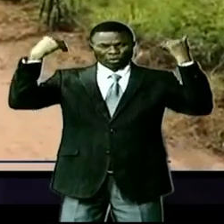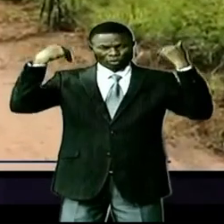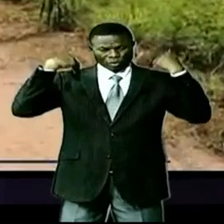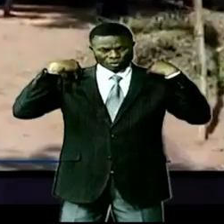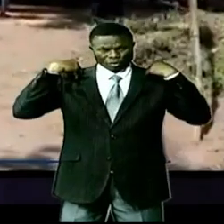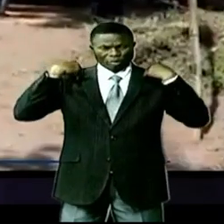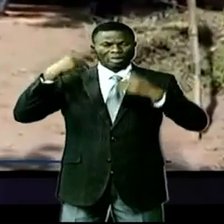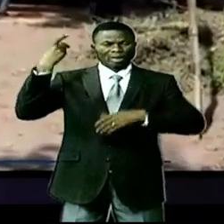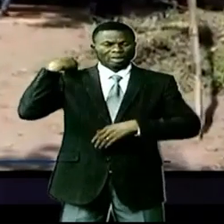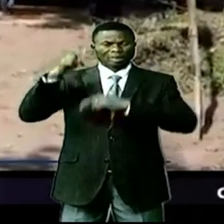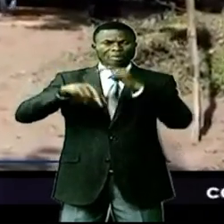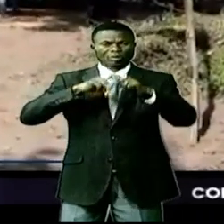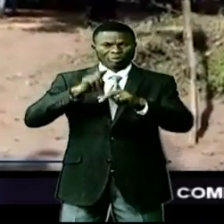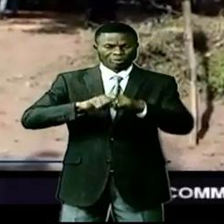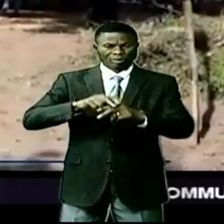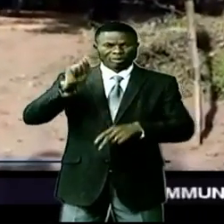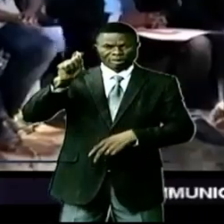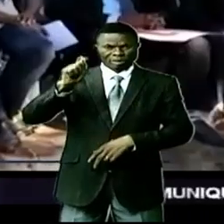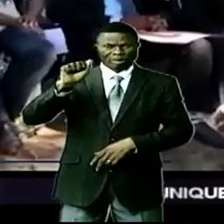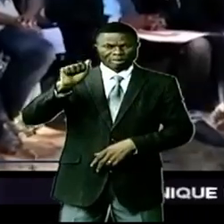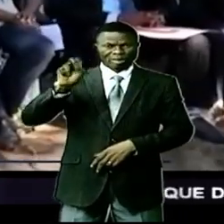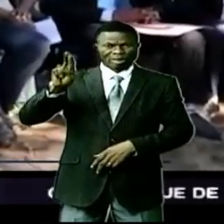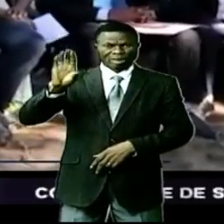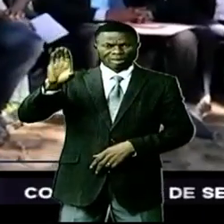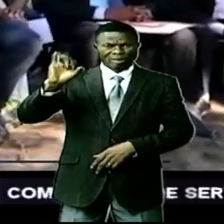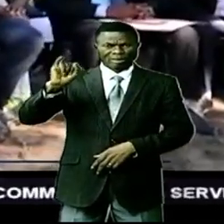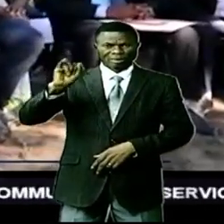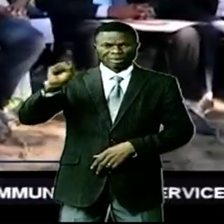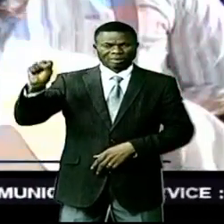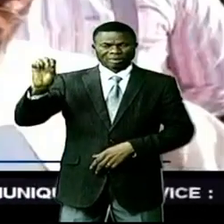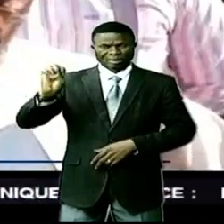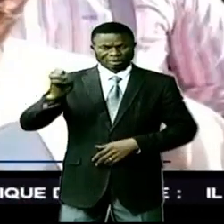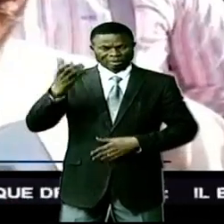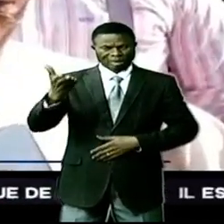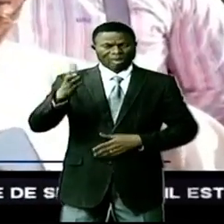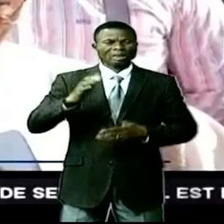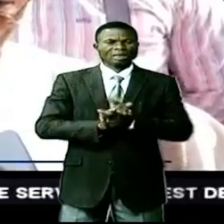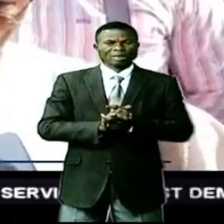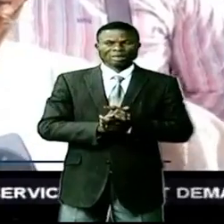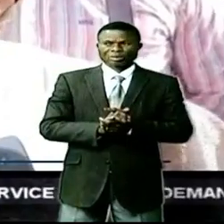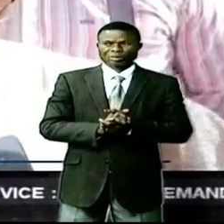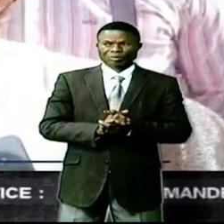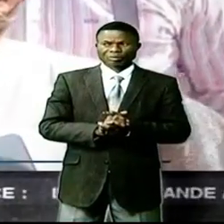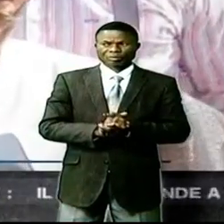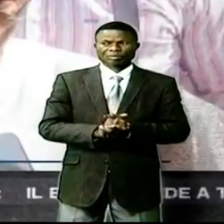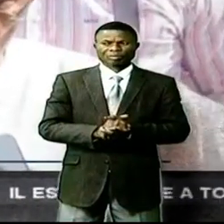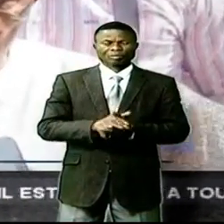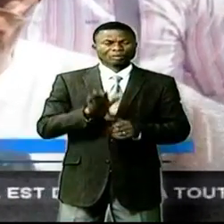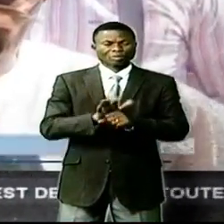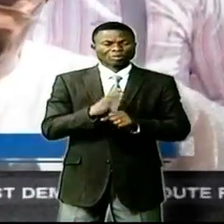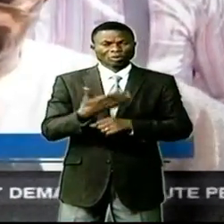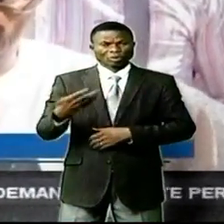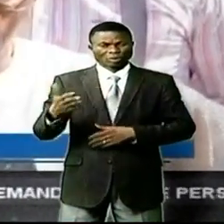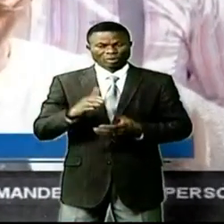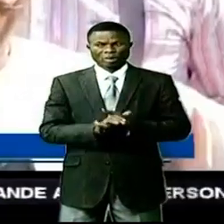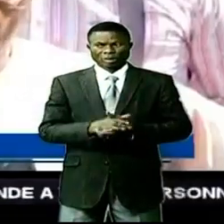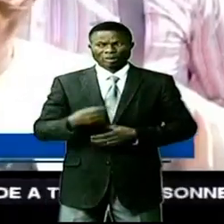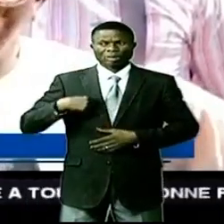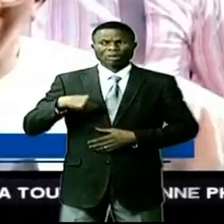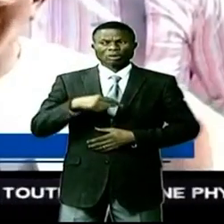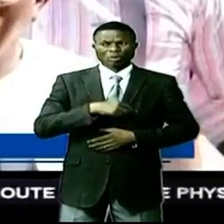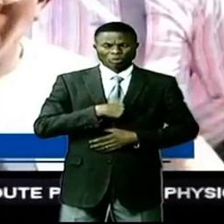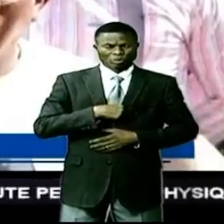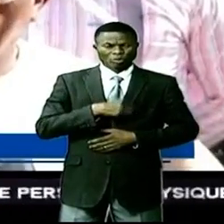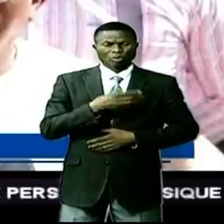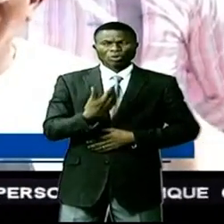par les députés nationaux Tarsis Matadiwamba. Quand il y a des infiltrations, il serait de la